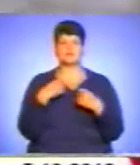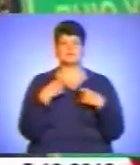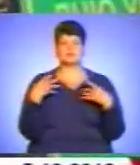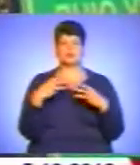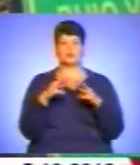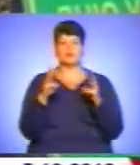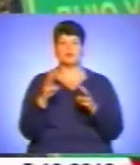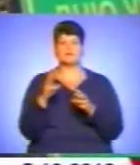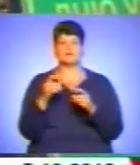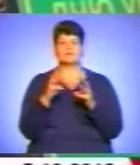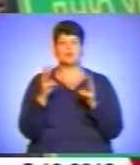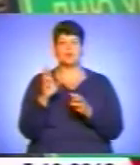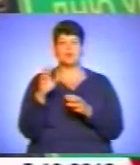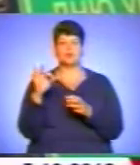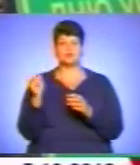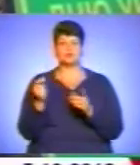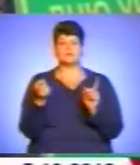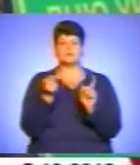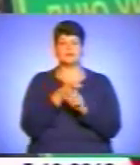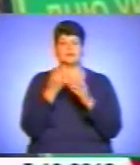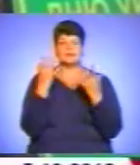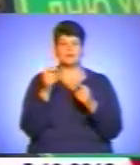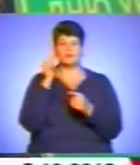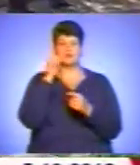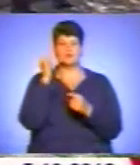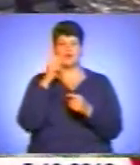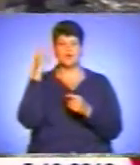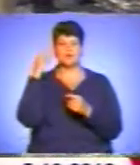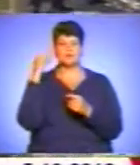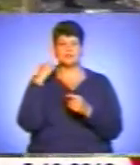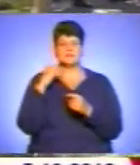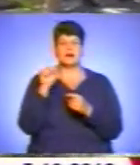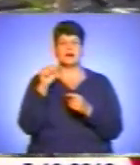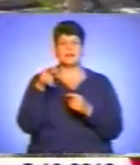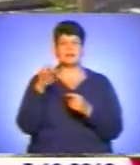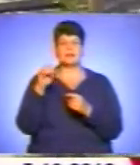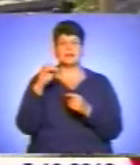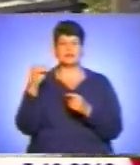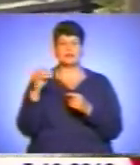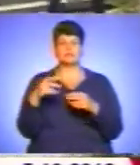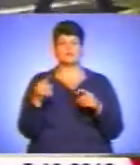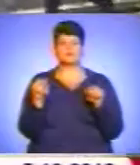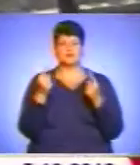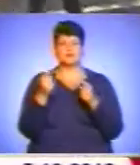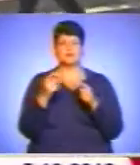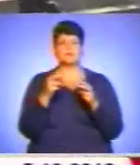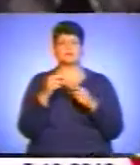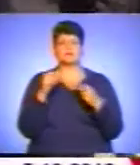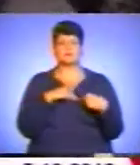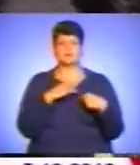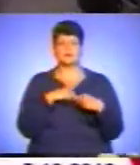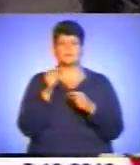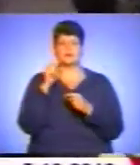Пресвятої Богородиці, що співпадає з ним українського козацтва. Алею, присвячену козакам, створили працівники лісових господарств.